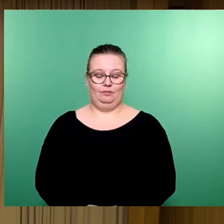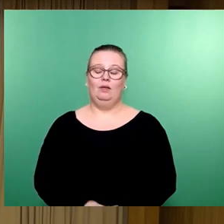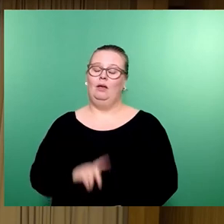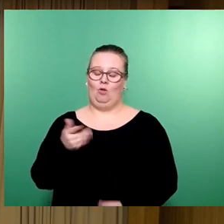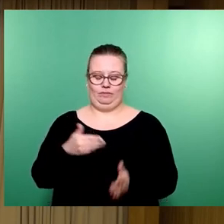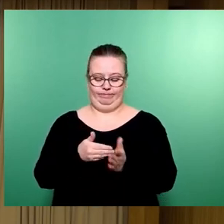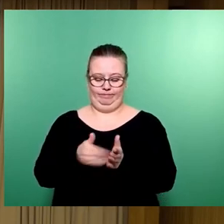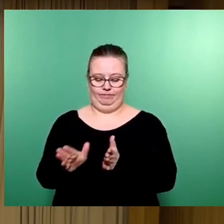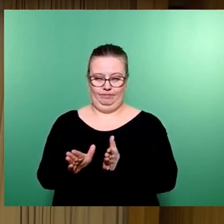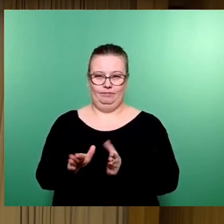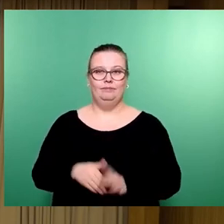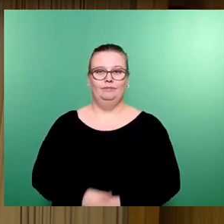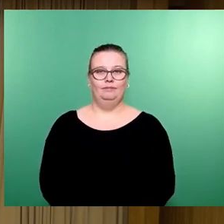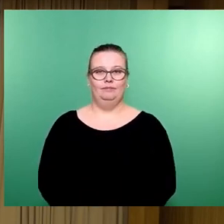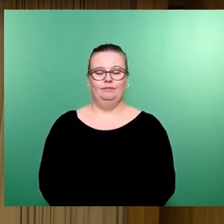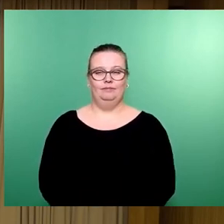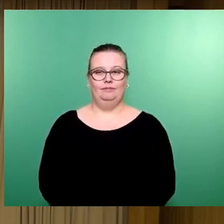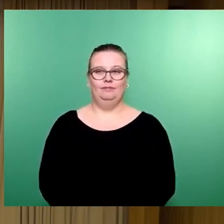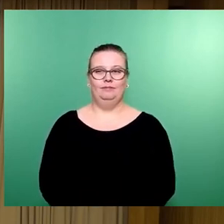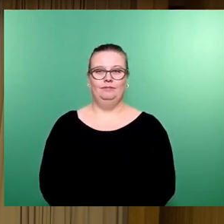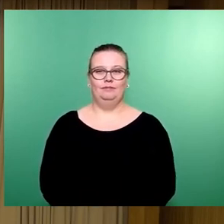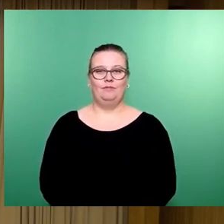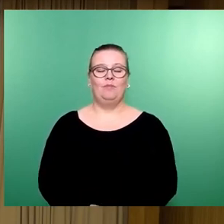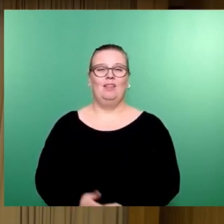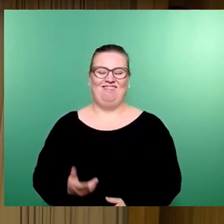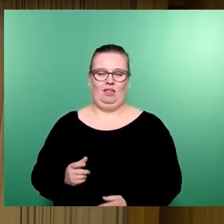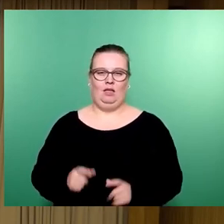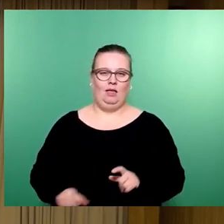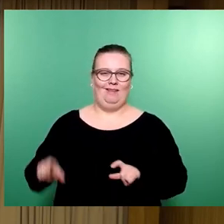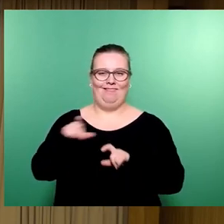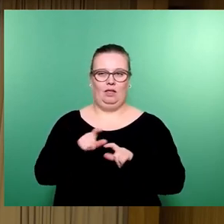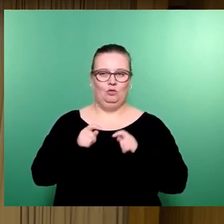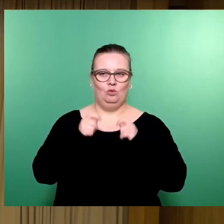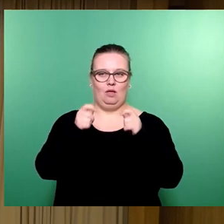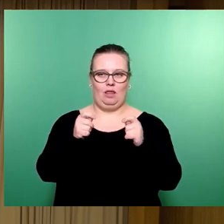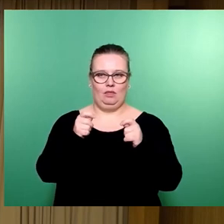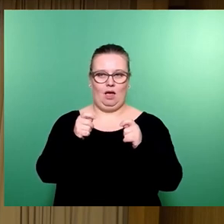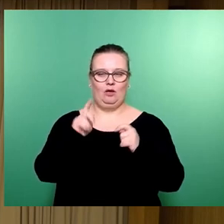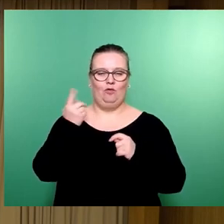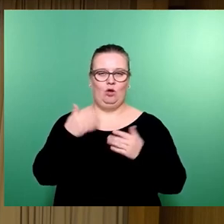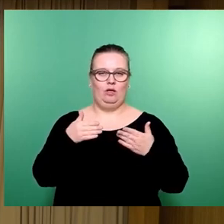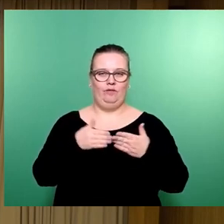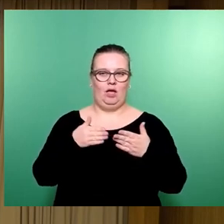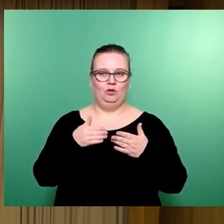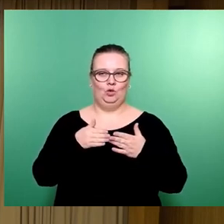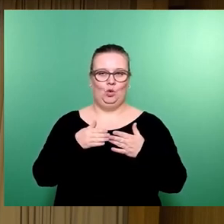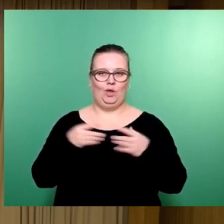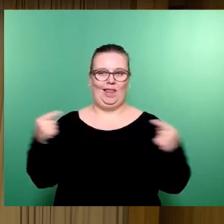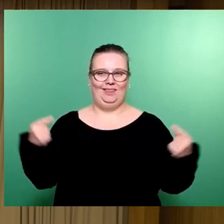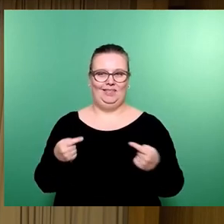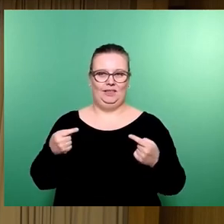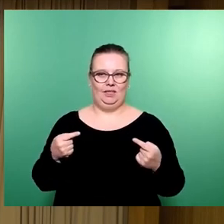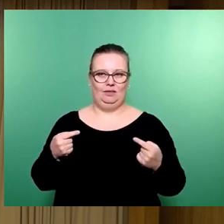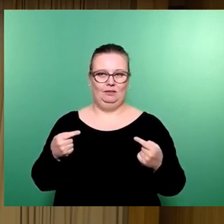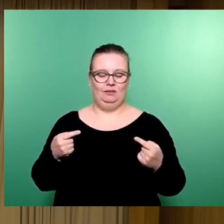abgelehnt. Dann haben wir einen Ergänzungsantrag noch von Fraktion Dissidenten. Wer